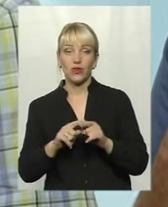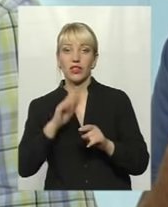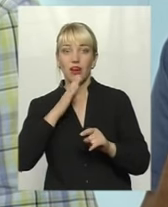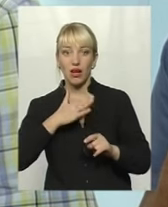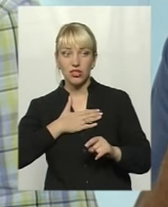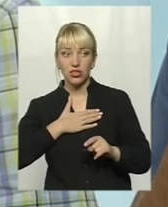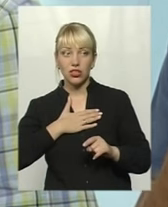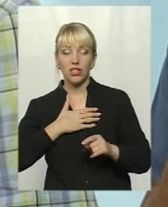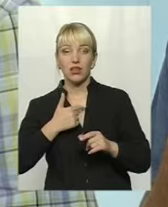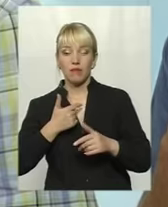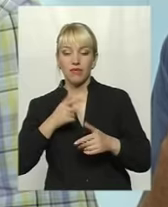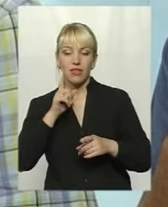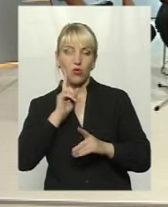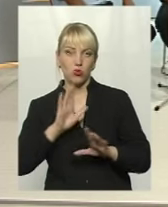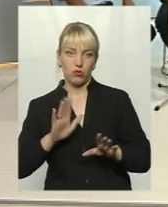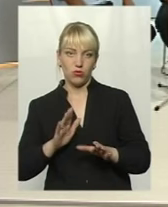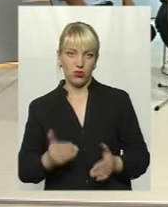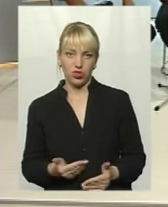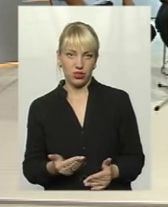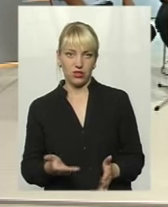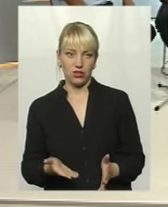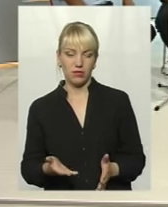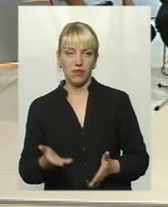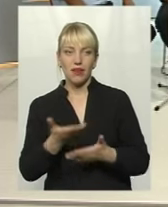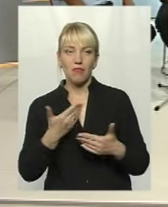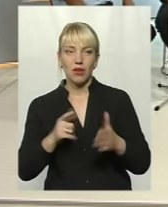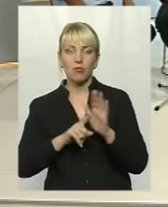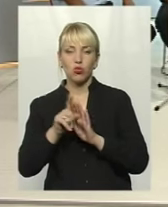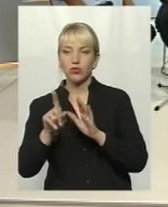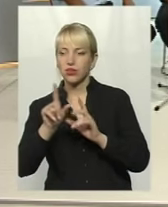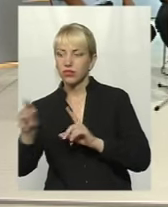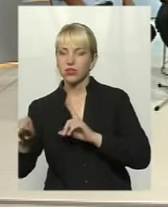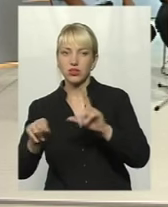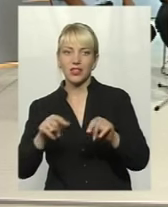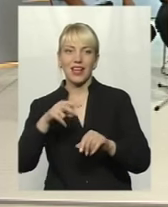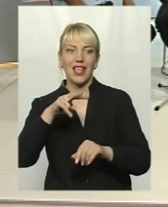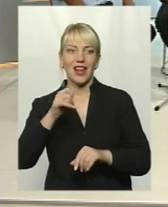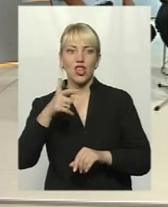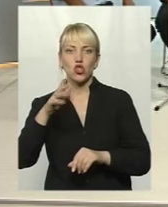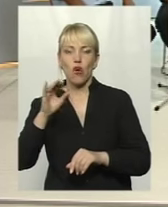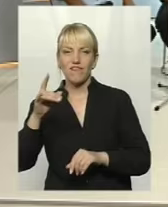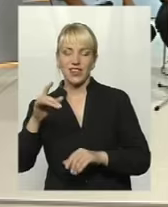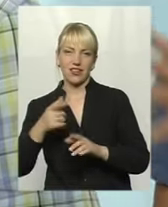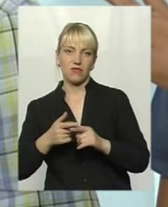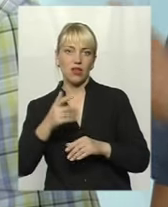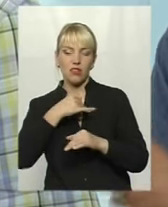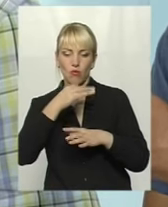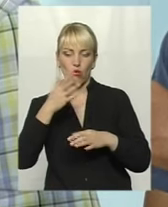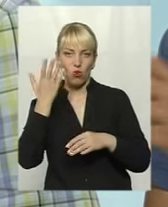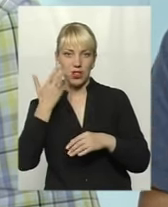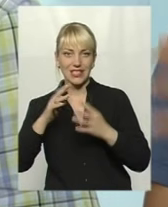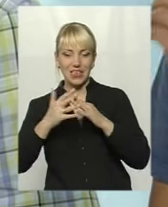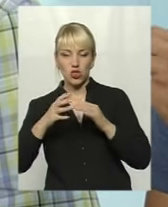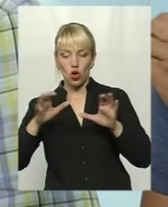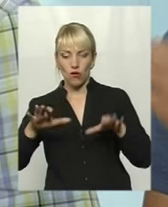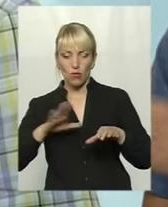нам стало неудобніше жити. Ми почали їздити в лісовій Гринівці. Я не можу. Коли сільський голова був ось тут,